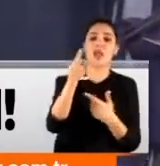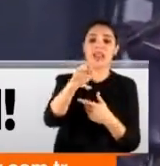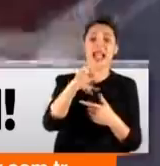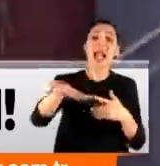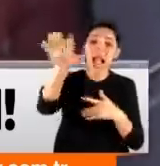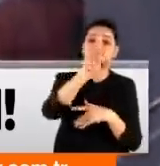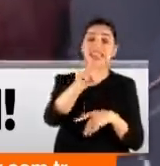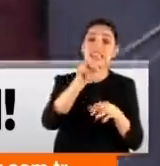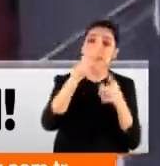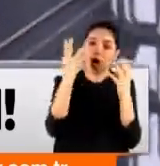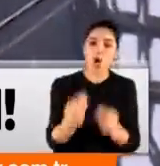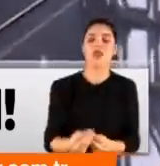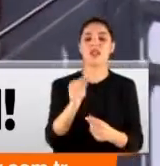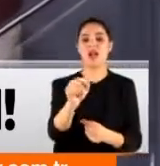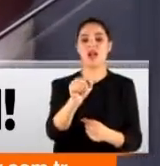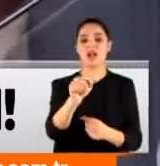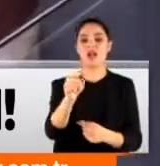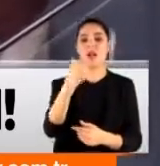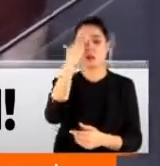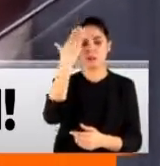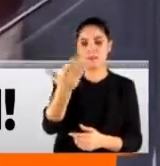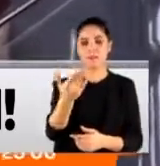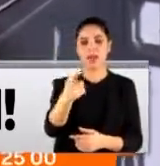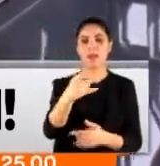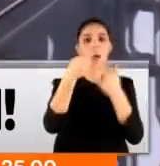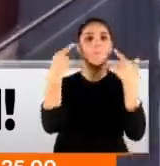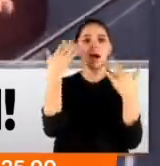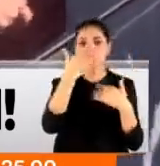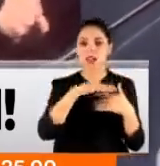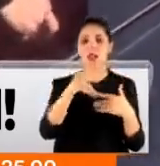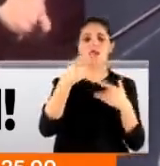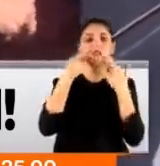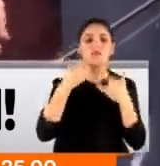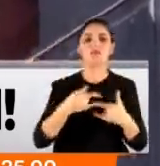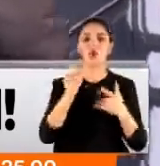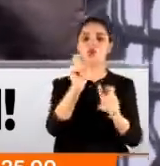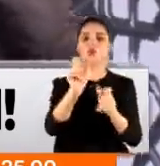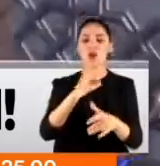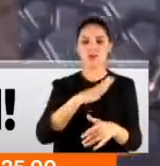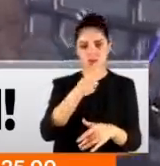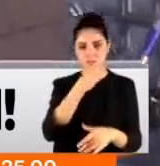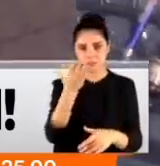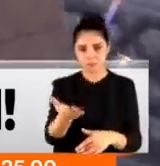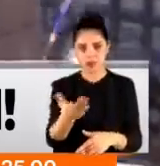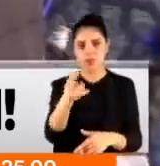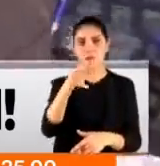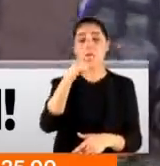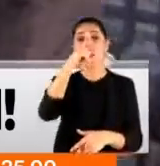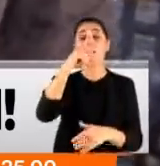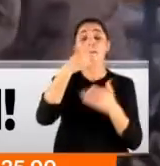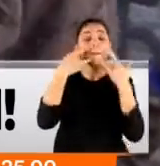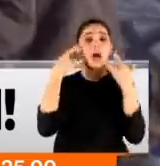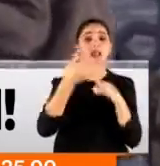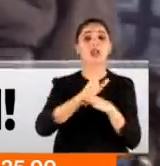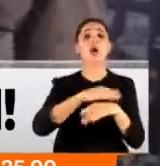gibi duyarlı olsa. Merhabalar. Bekala maske yok. İnmiş aşağıya. Uyarılar var biliyorsunuz. Ama olması gereken yerinde değil.